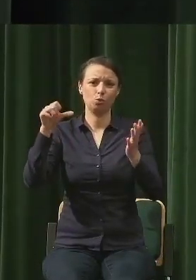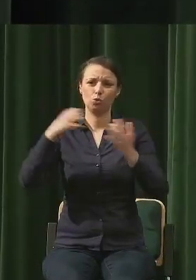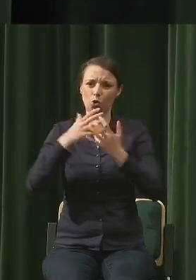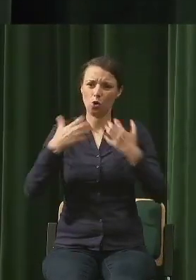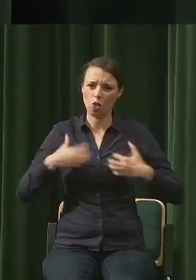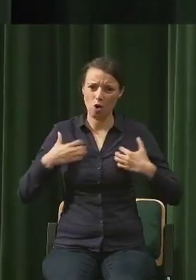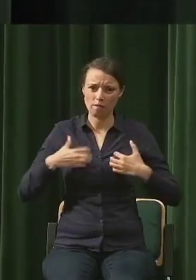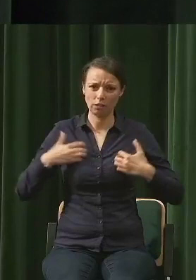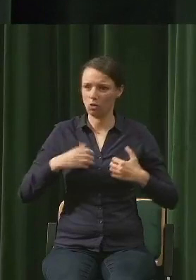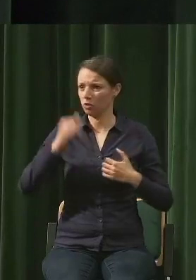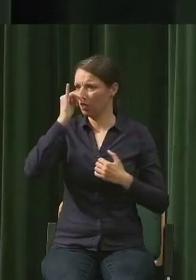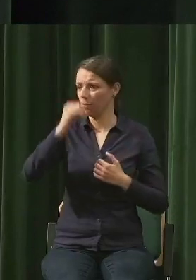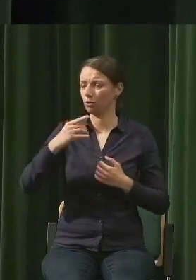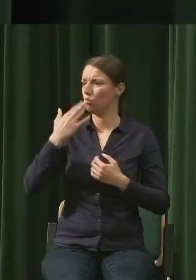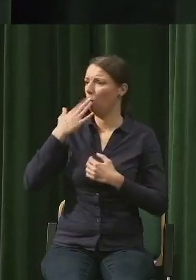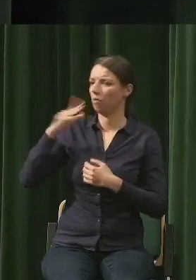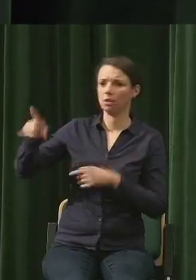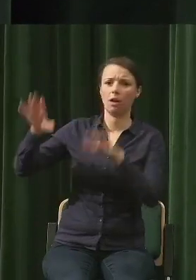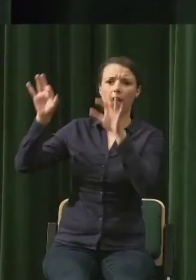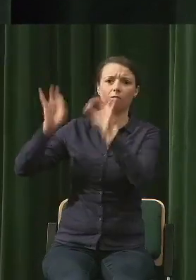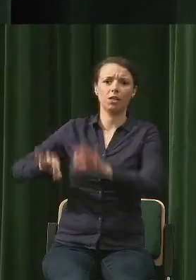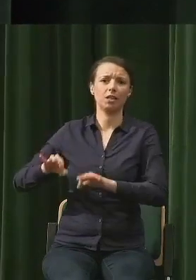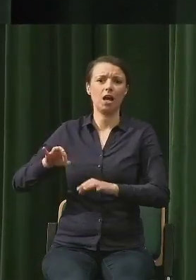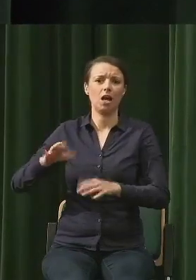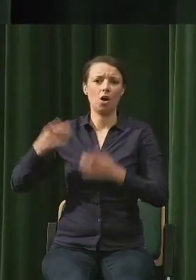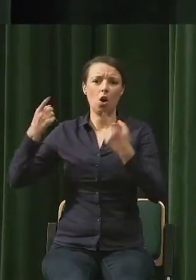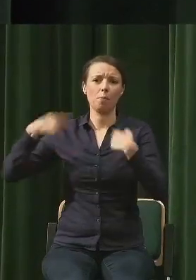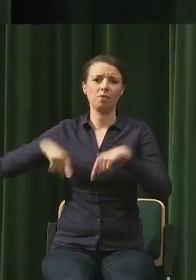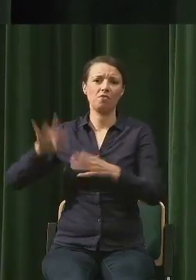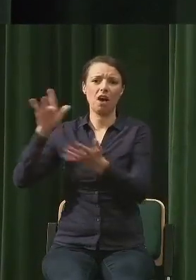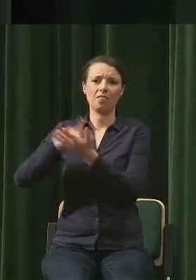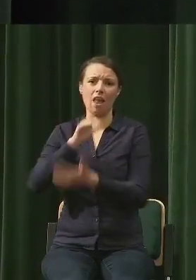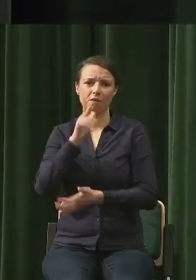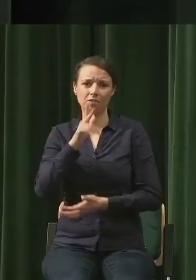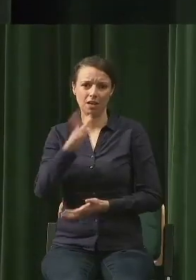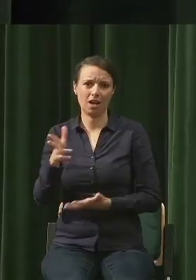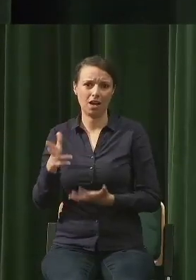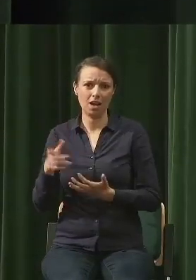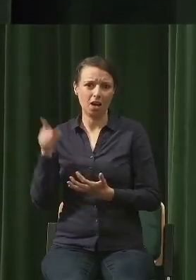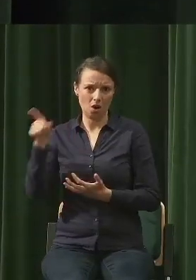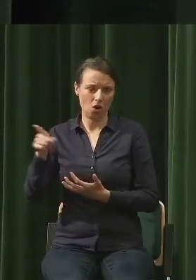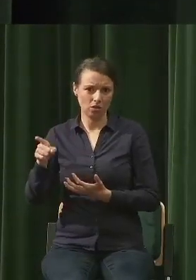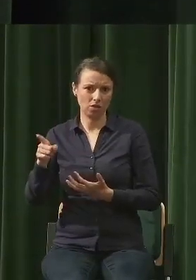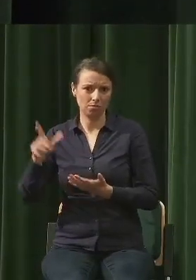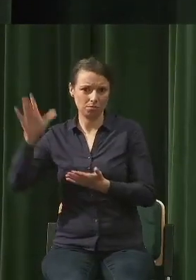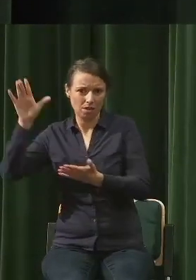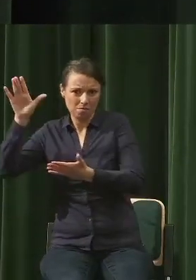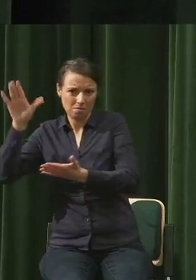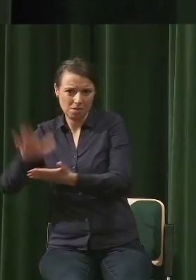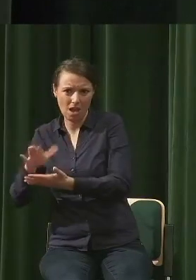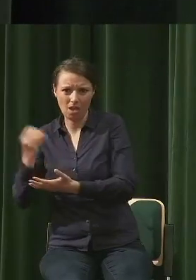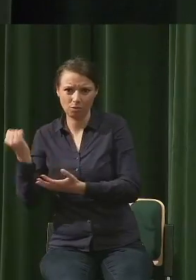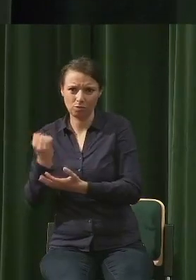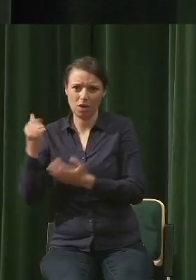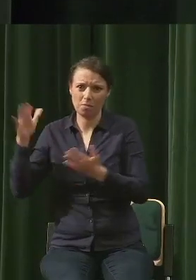konsumują znacznie mniej i mają znacznie mniejszy wpływ na środowisko niż nawet najbardziej ekologiczni niż Szwedzi czy